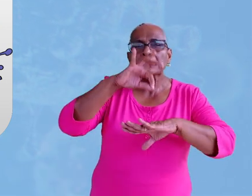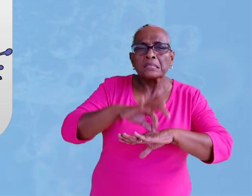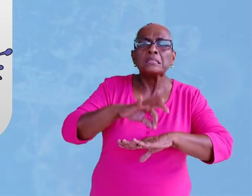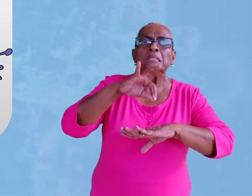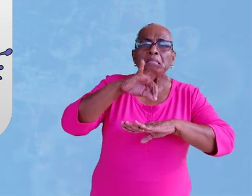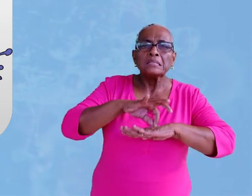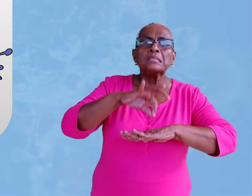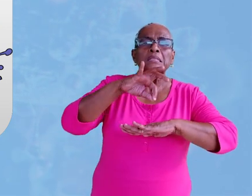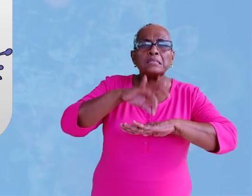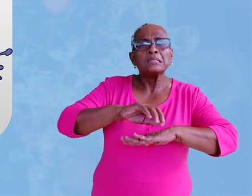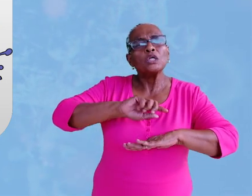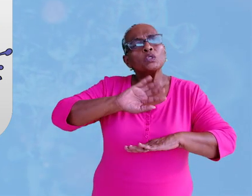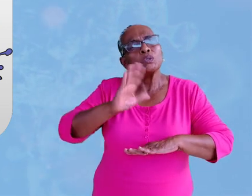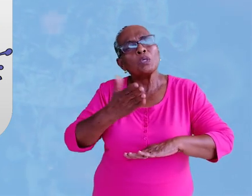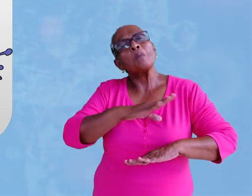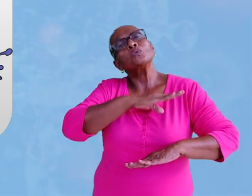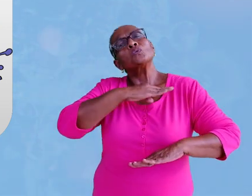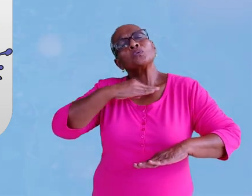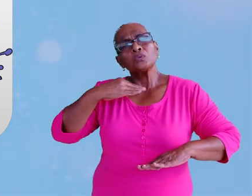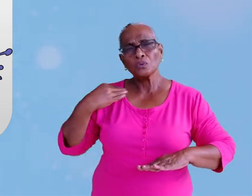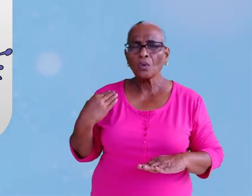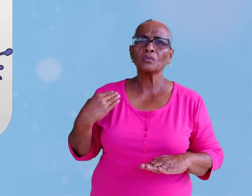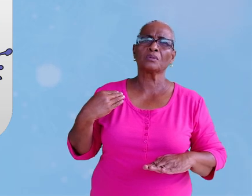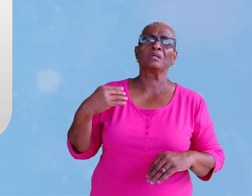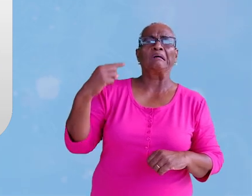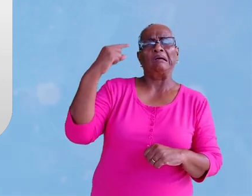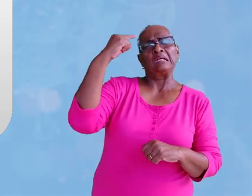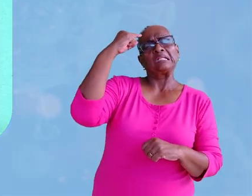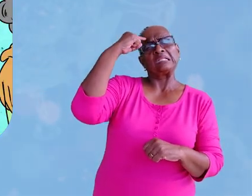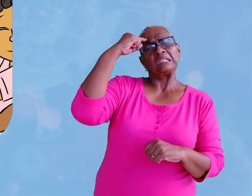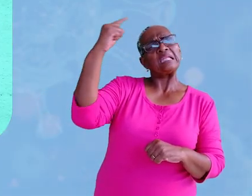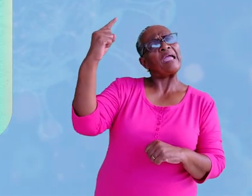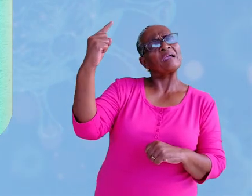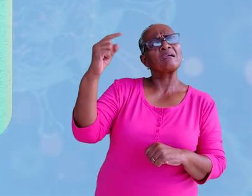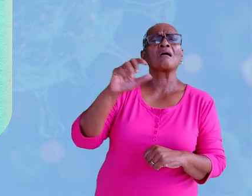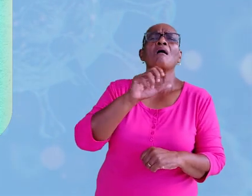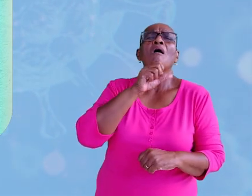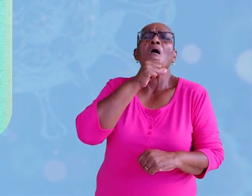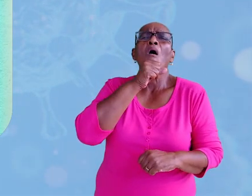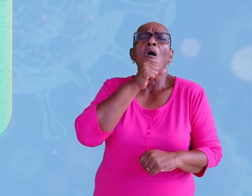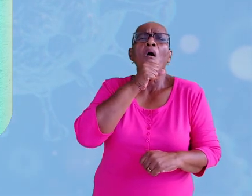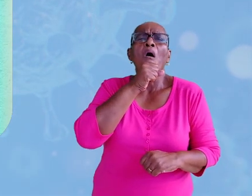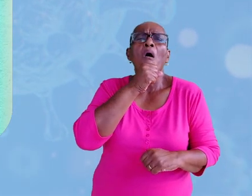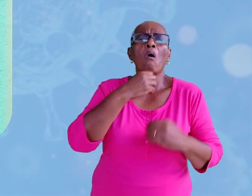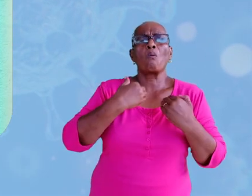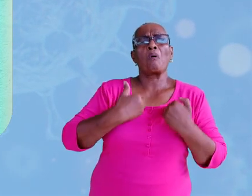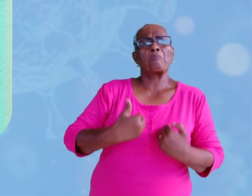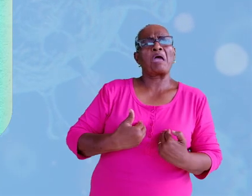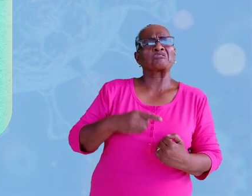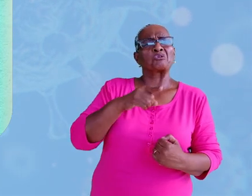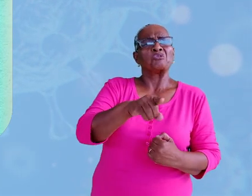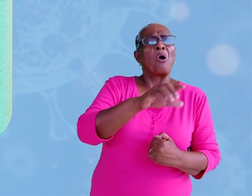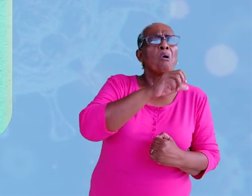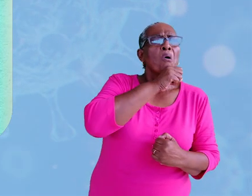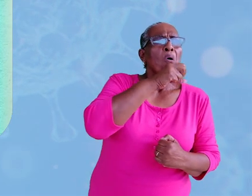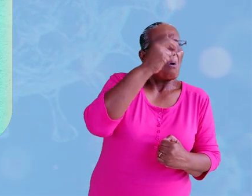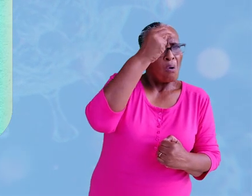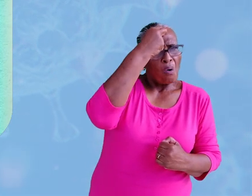en zelfs doodgaan. Denk aan onze seniorenburgers, bijvoorbeeld je oma en je opa,